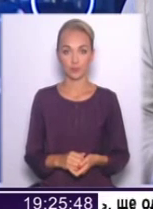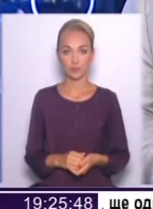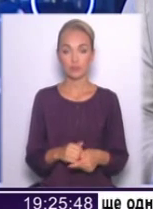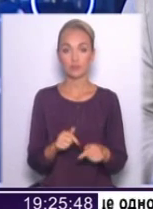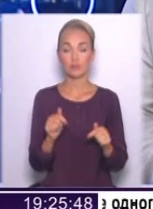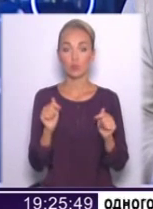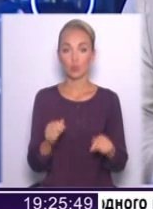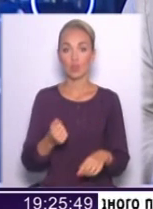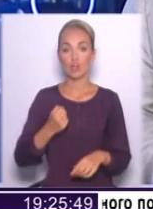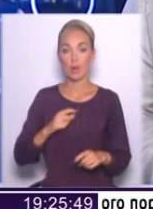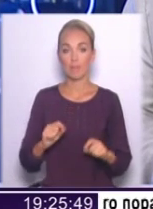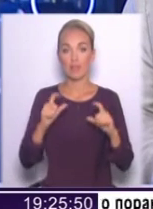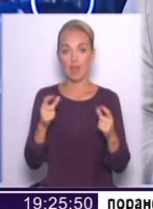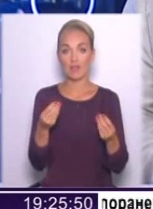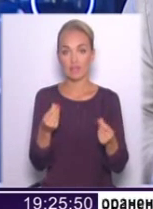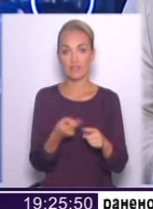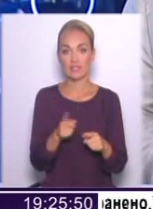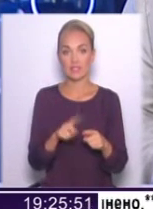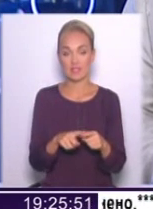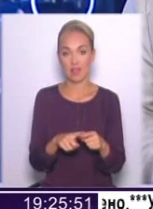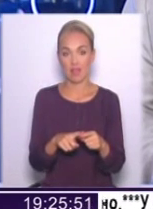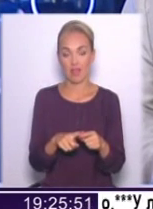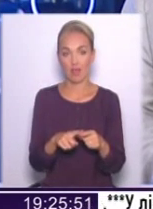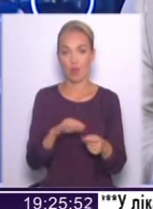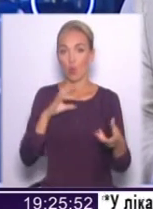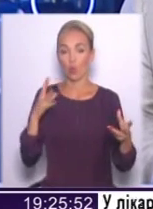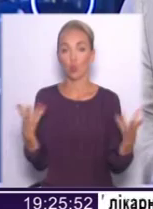тут, на жаль, підняття тарифів, це було консолідоване рішення